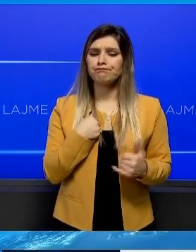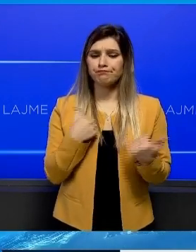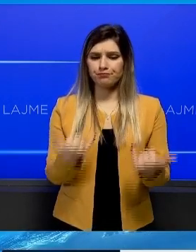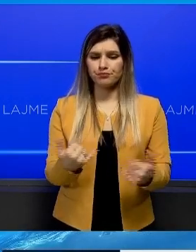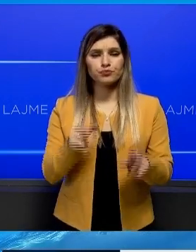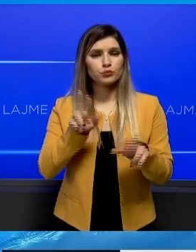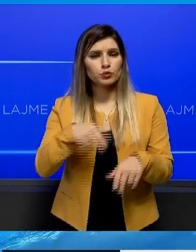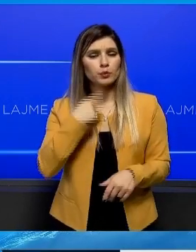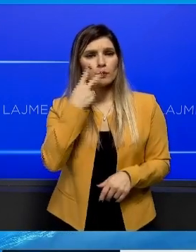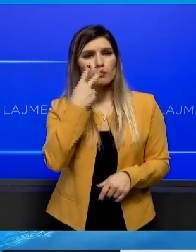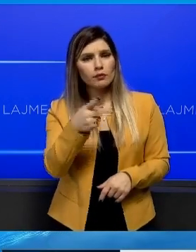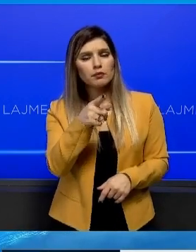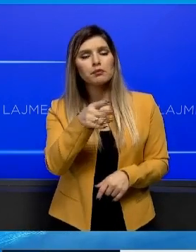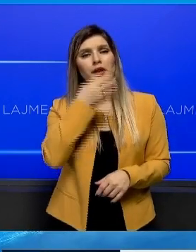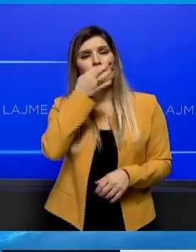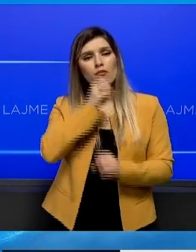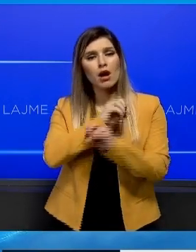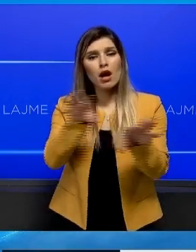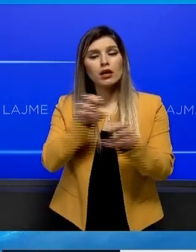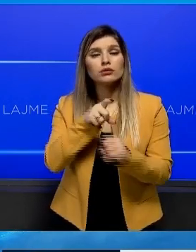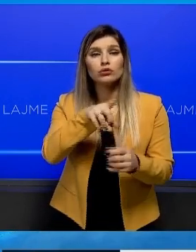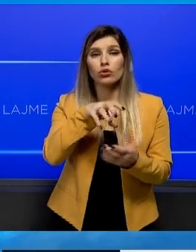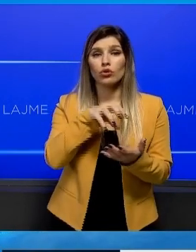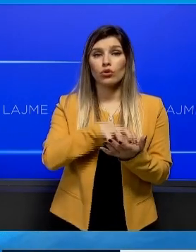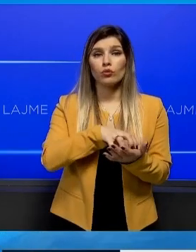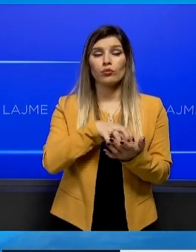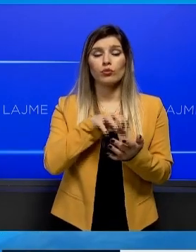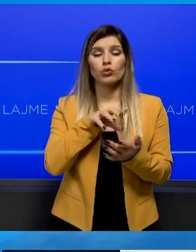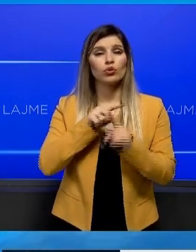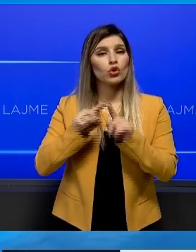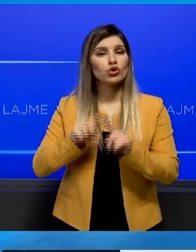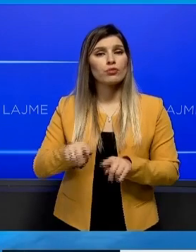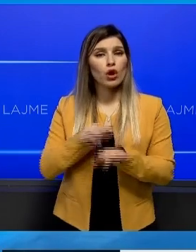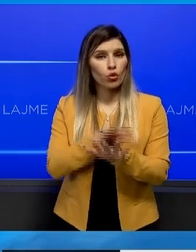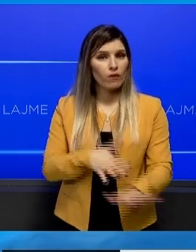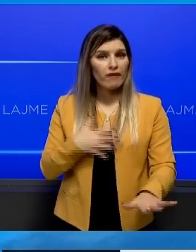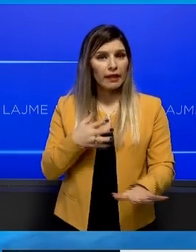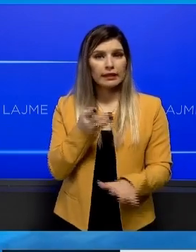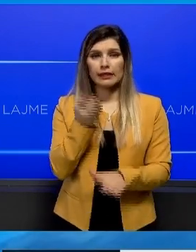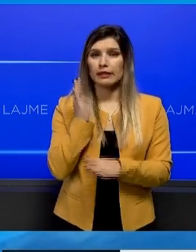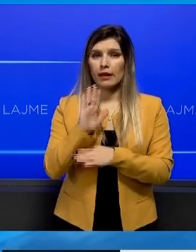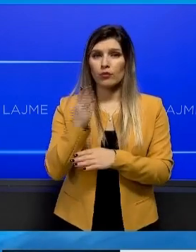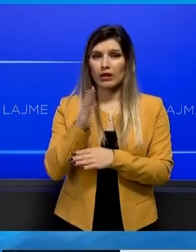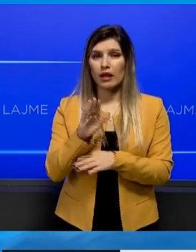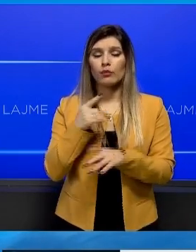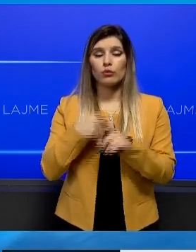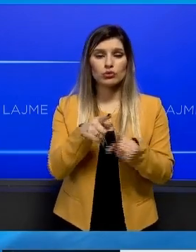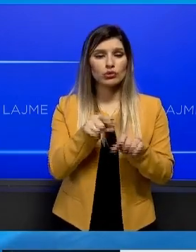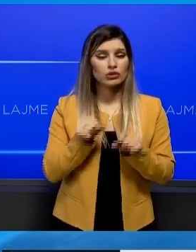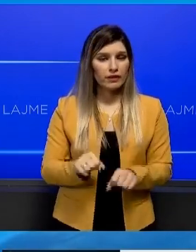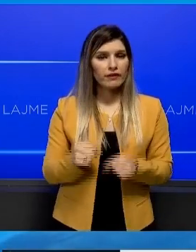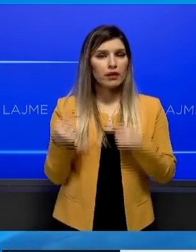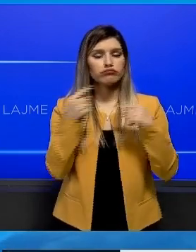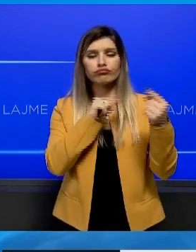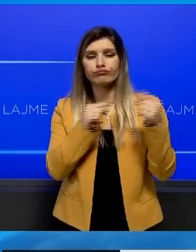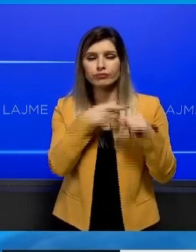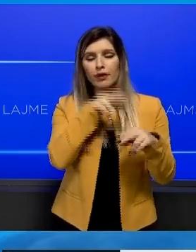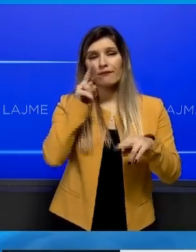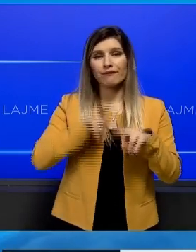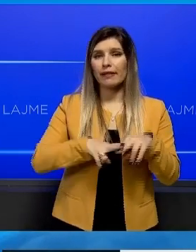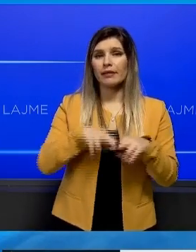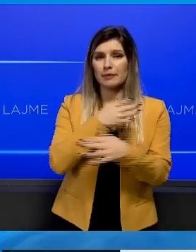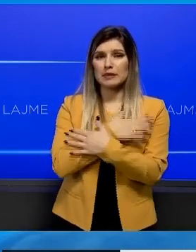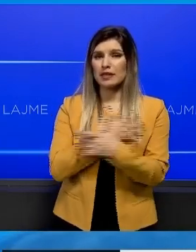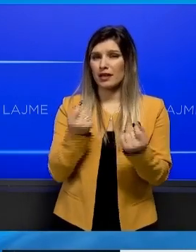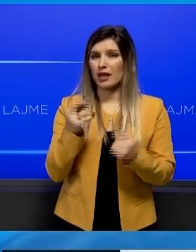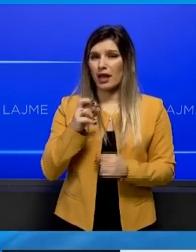deklarimet apo replikat e pozitës dhe opozitës në kuvendin e Kosovës pas një vendimi që ka marë zërë eja për